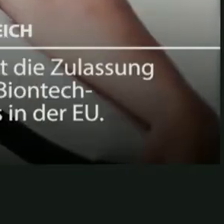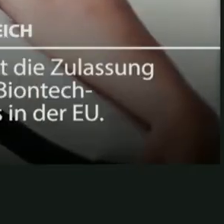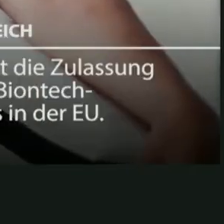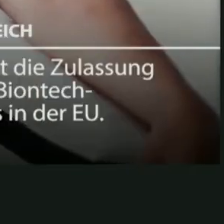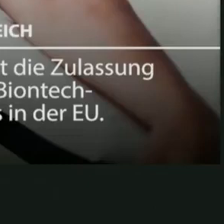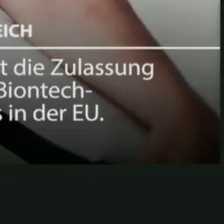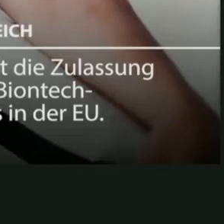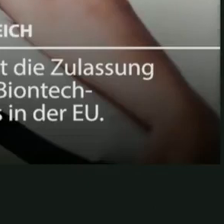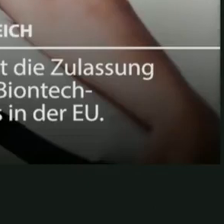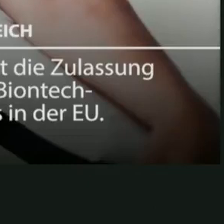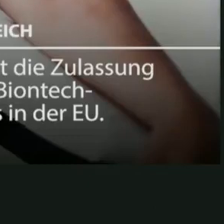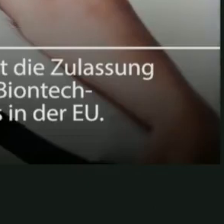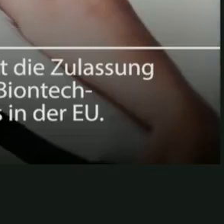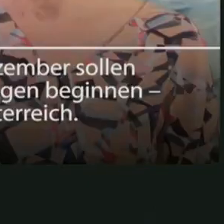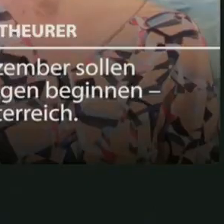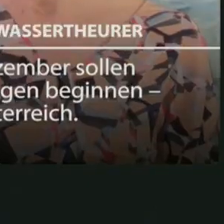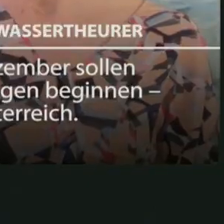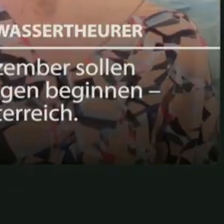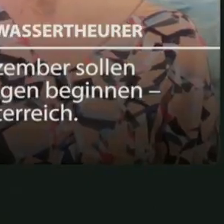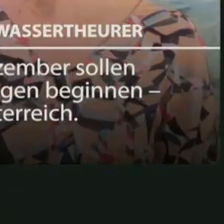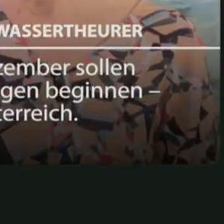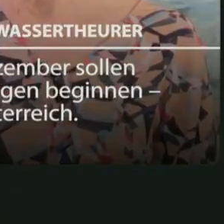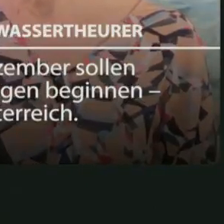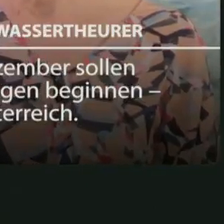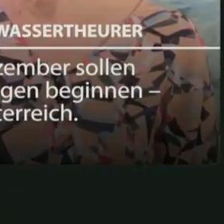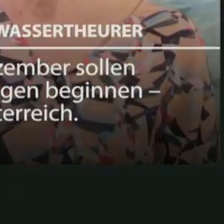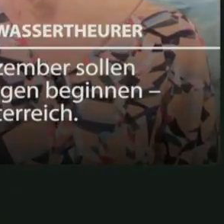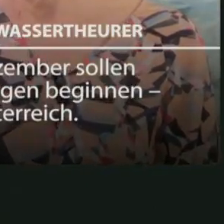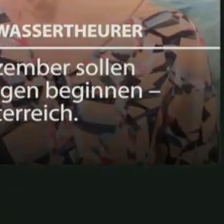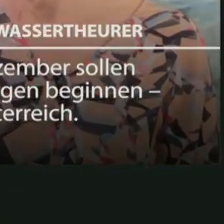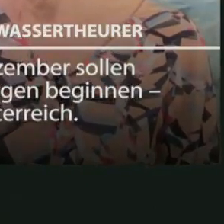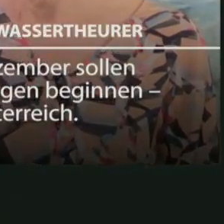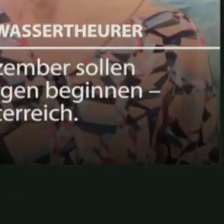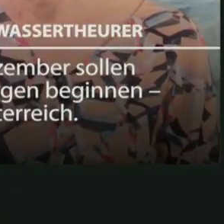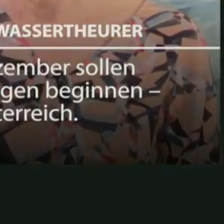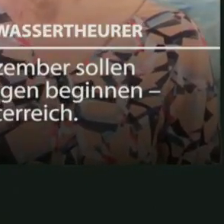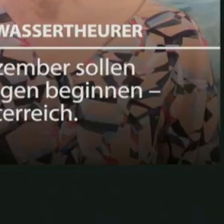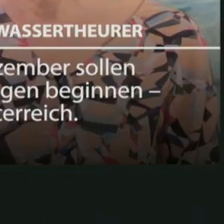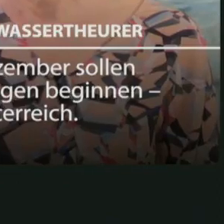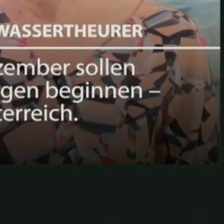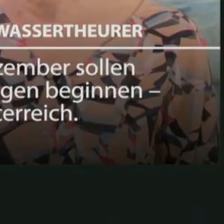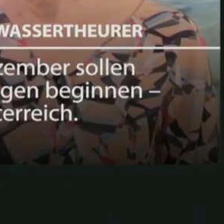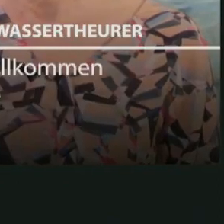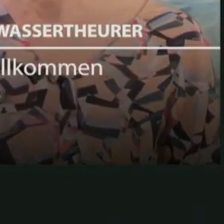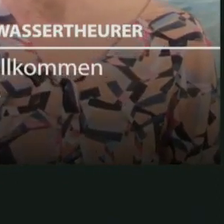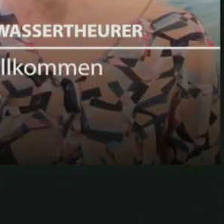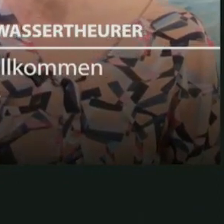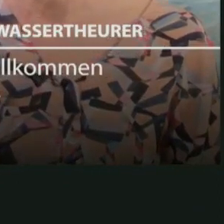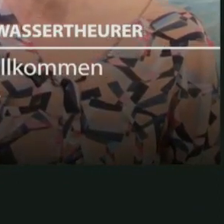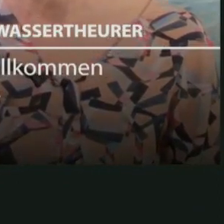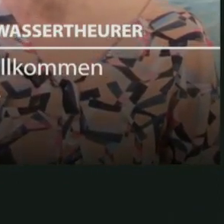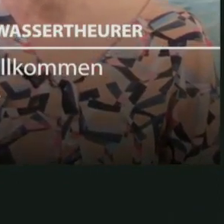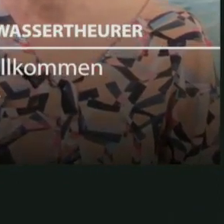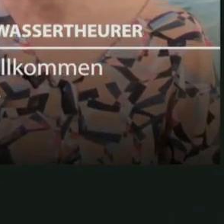wenn ich mich jetzt testen lasse, weil in kürzester Zeit das Ergebnis dieses Tests schon wieder sinnlos ist. Das ist so ähnlich wie eine